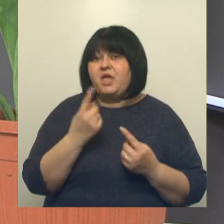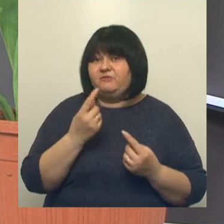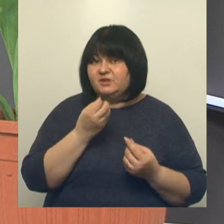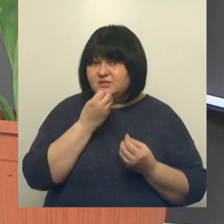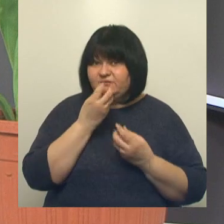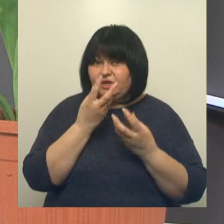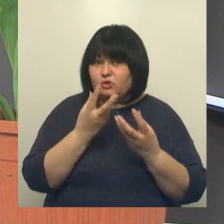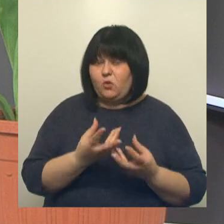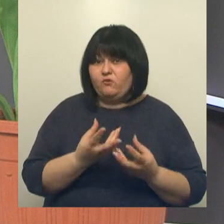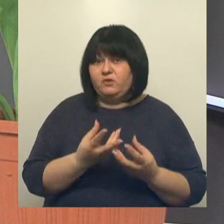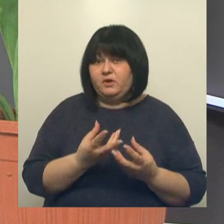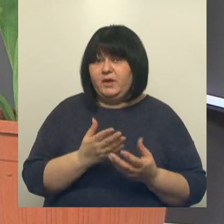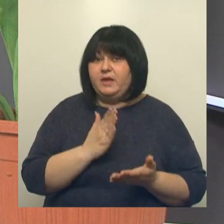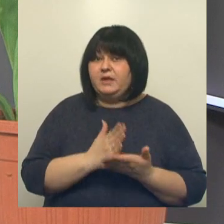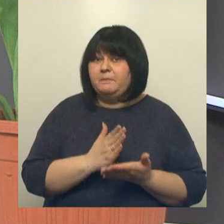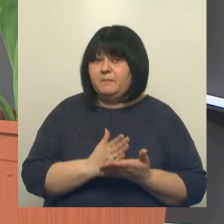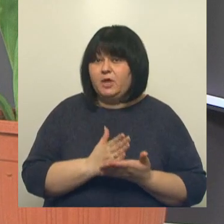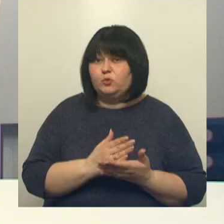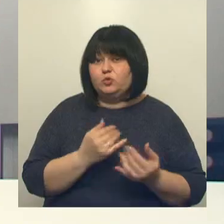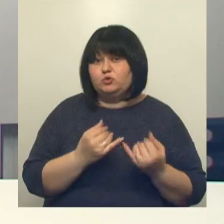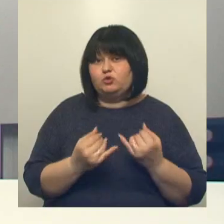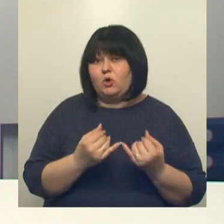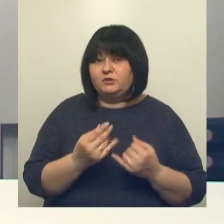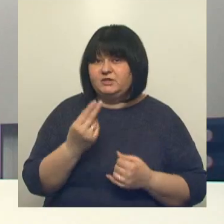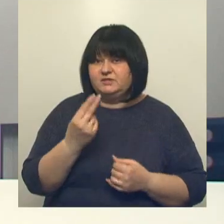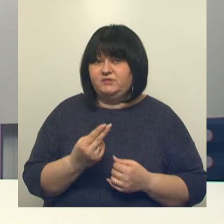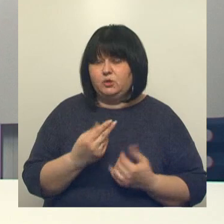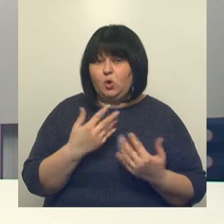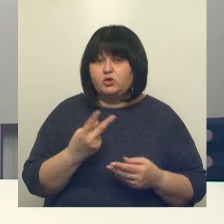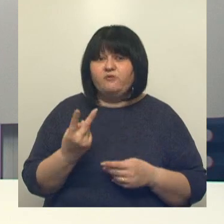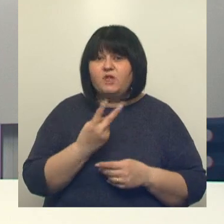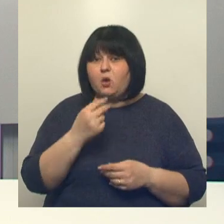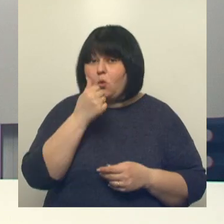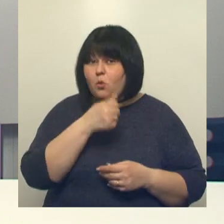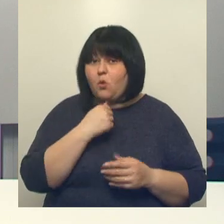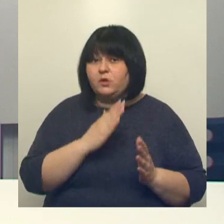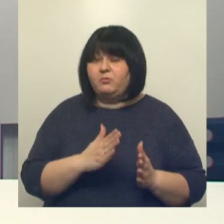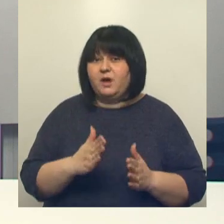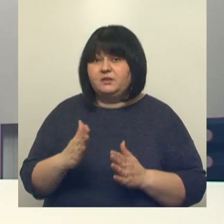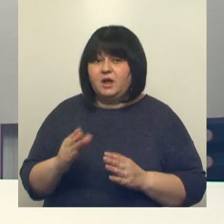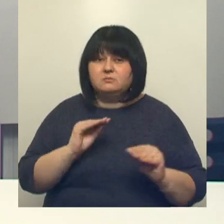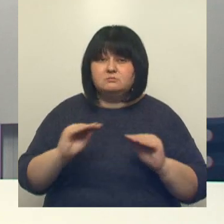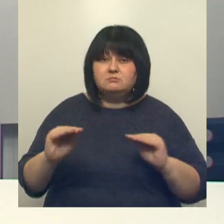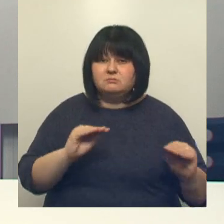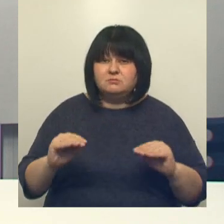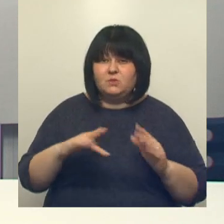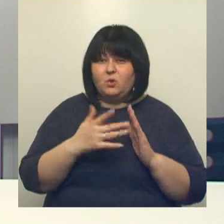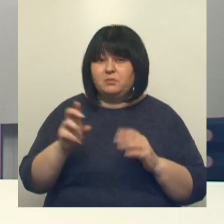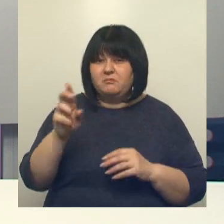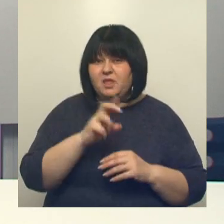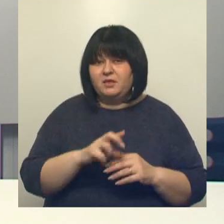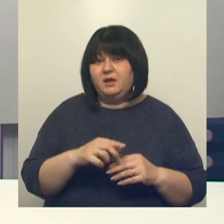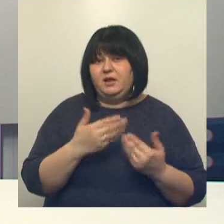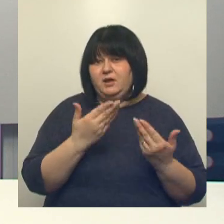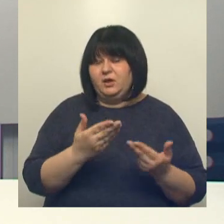в общем-то, имеют желтый цвет. Ну вот уже второй год подряд акцент в озеленении областной столицы делается